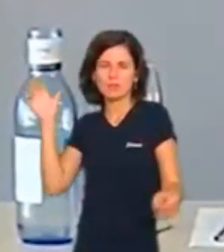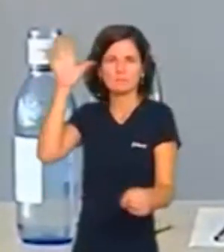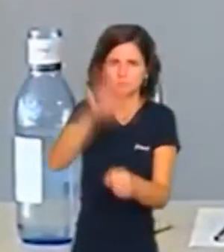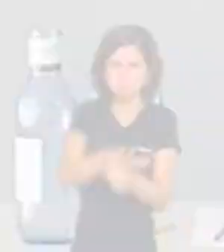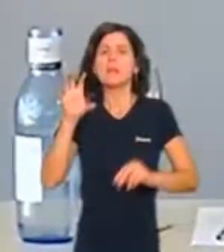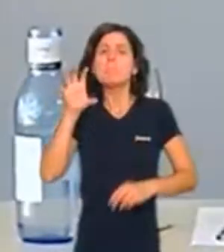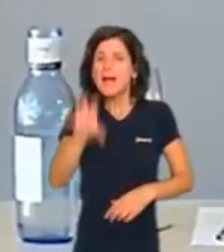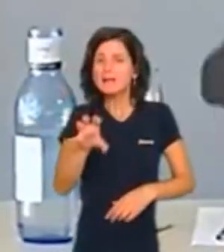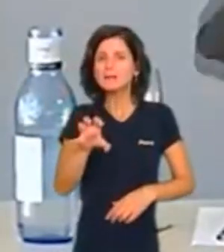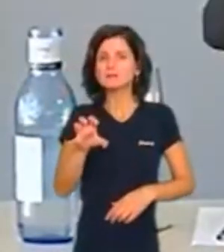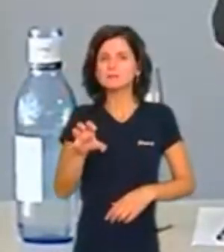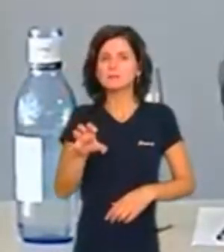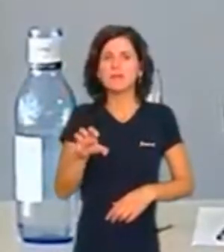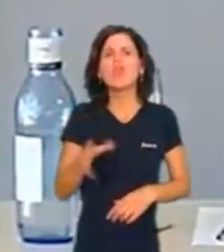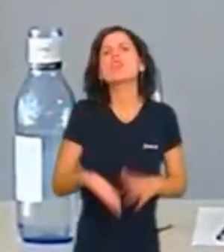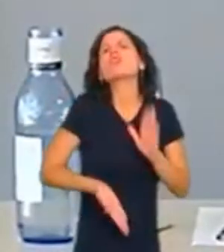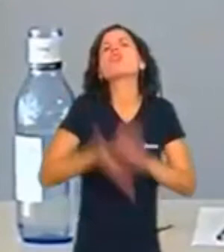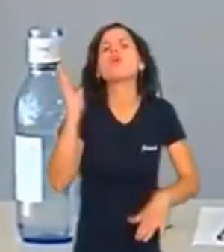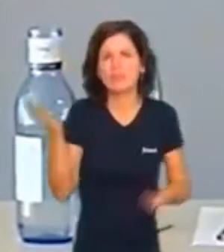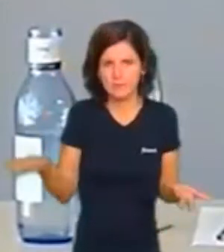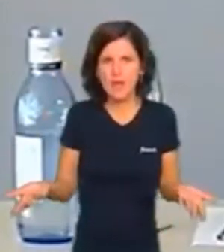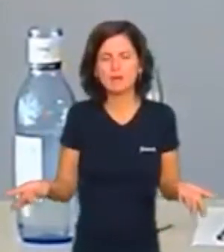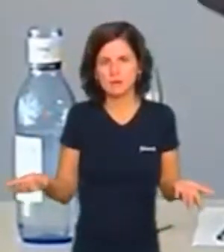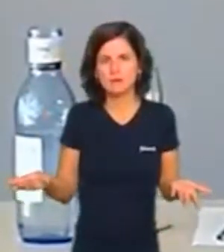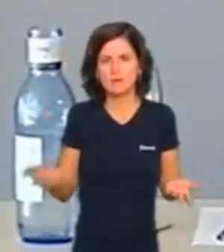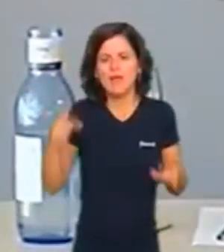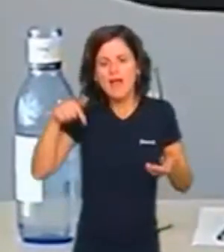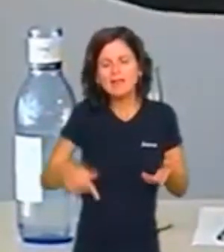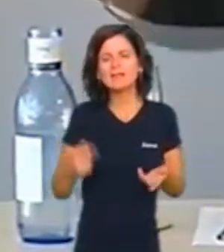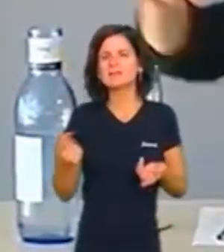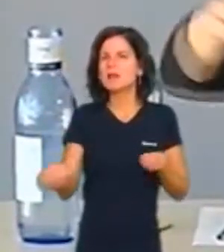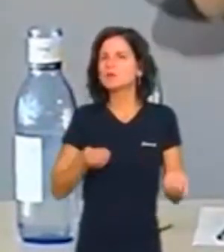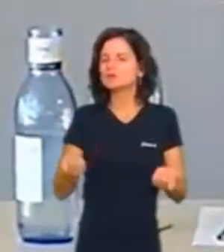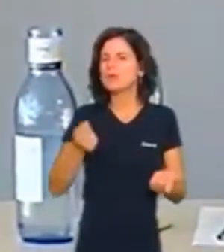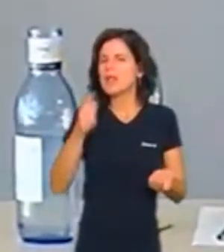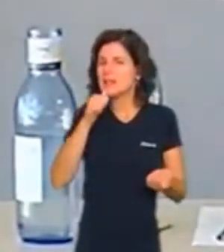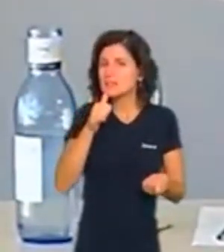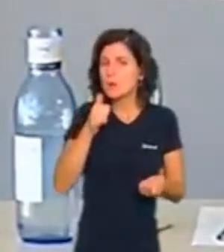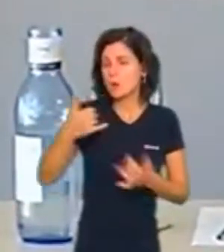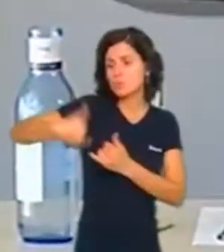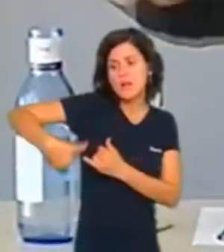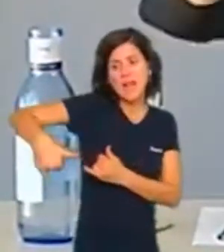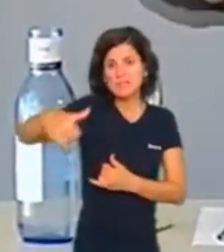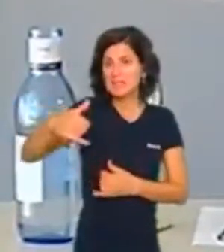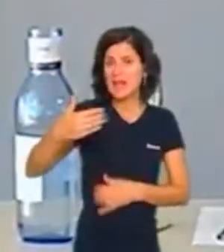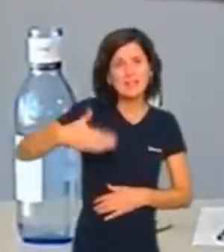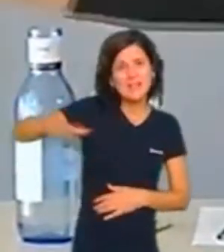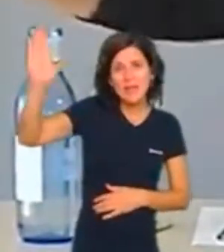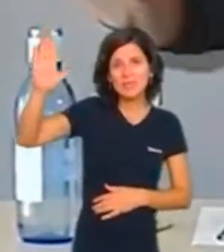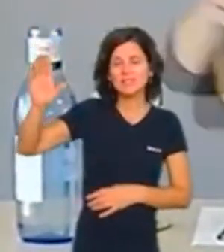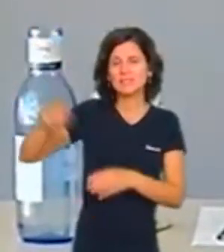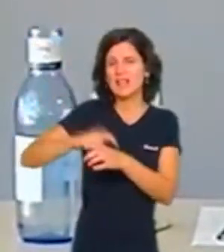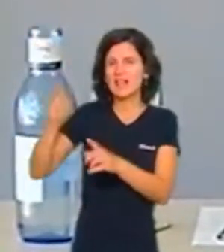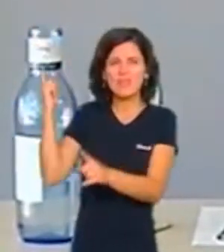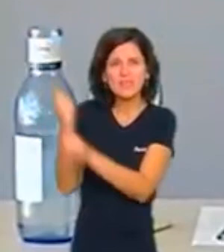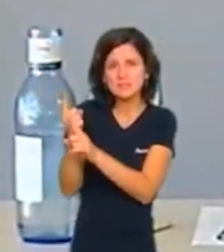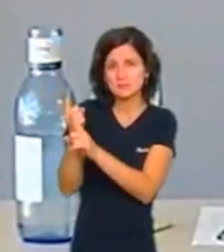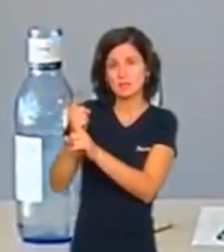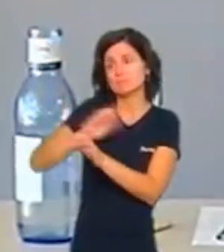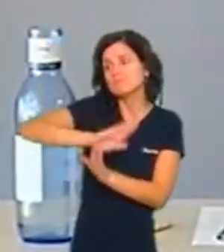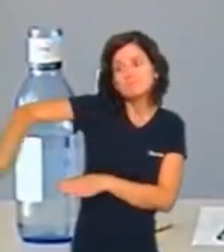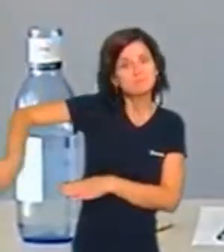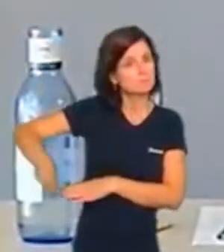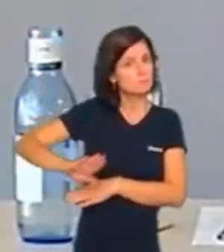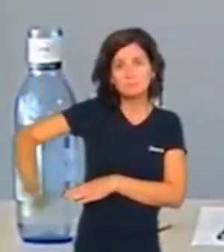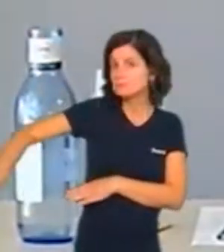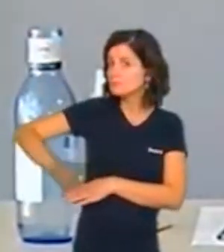feixisme. Així es dividixen les aigües i en una línia està el feixisme i els nazis i els racistes i en l